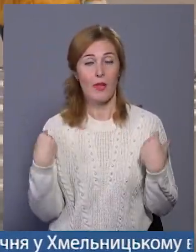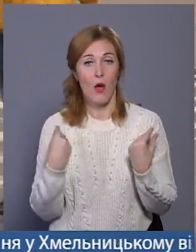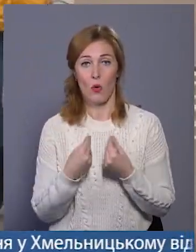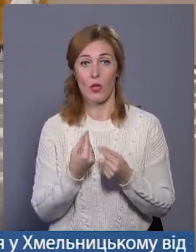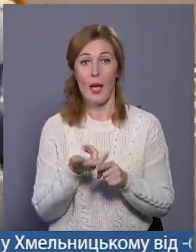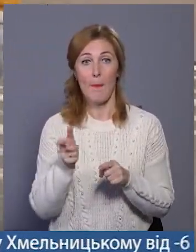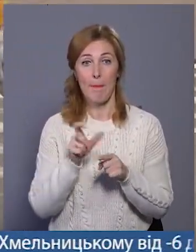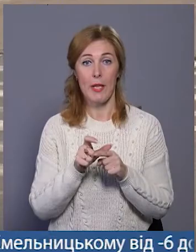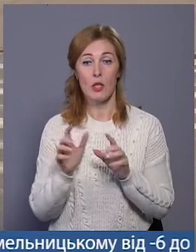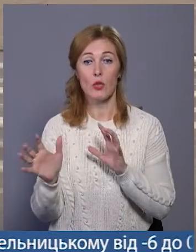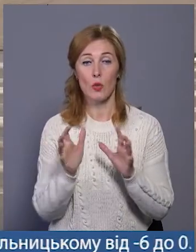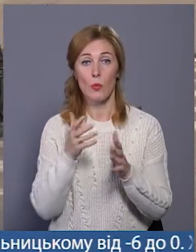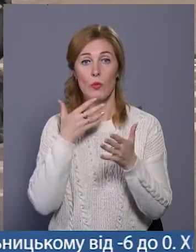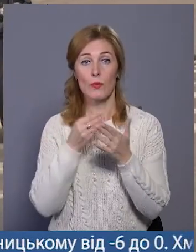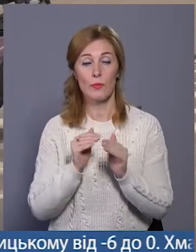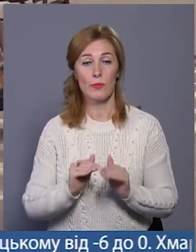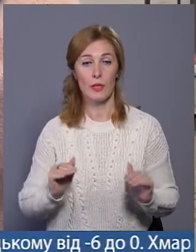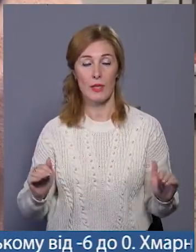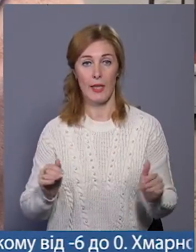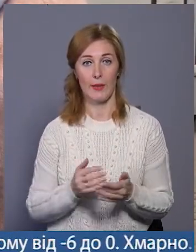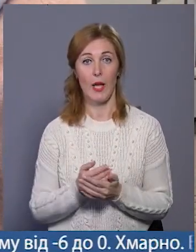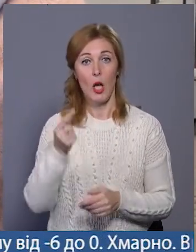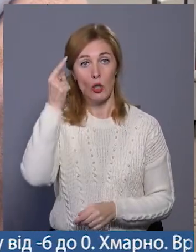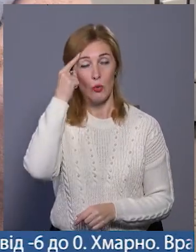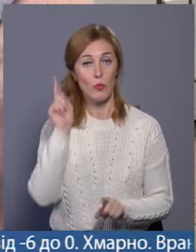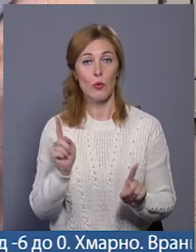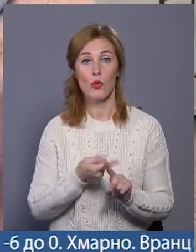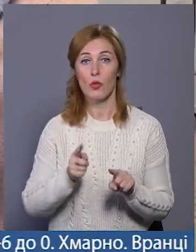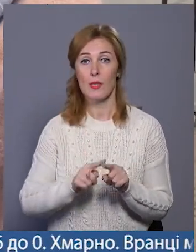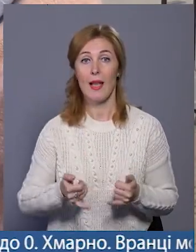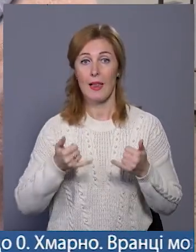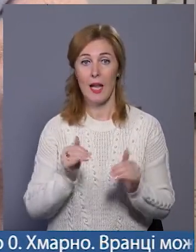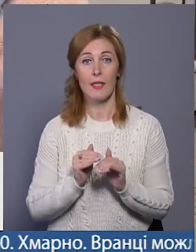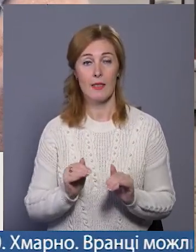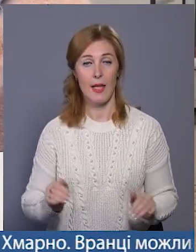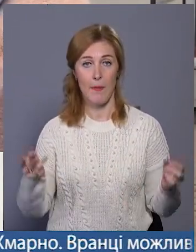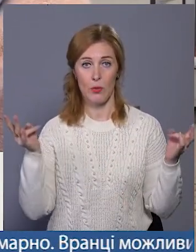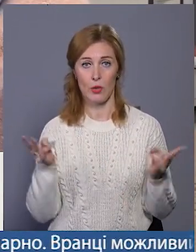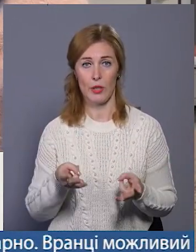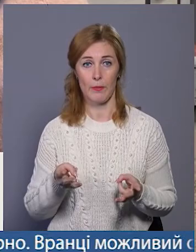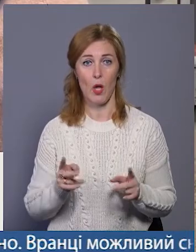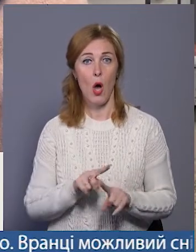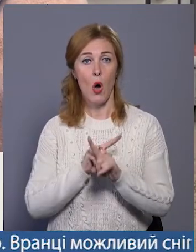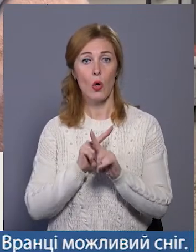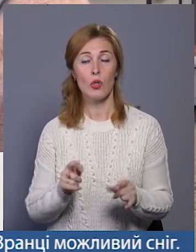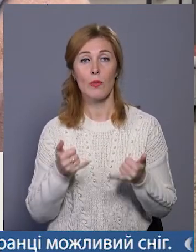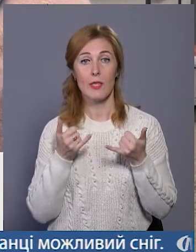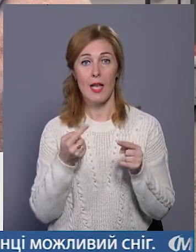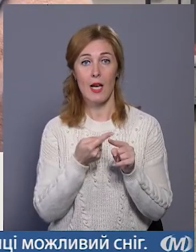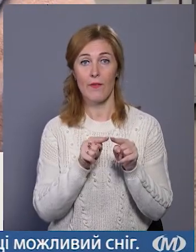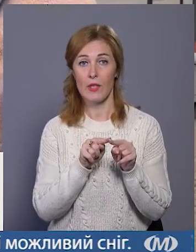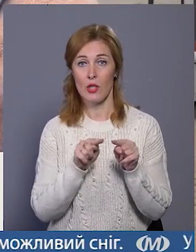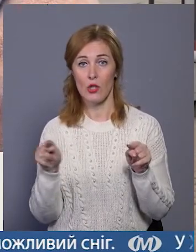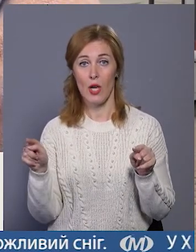Більше дбають про безпеку своїх дітей. Думаю, це, напевно, для дітей потрібно, бо особливо зараз цей час, коли